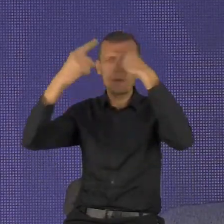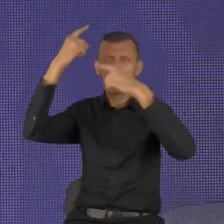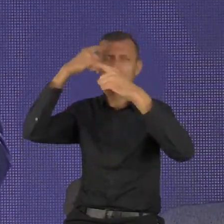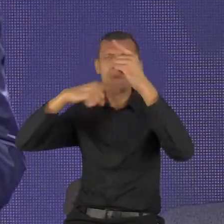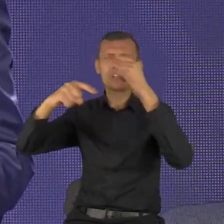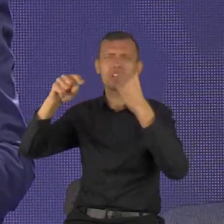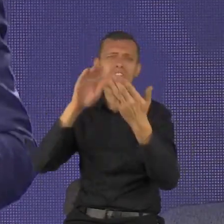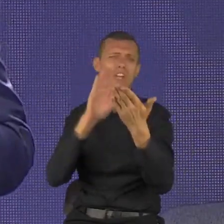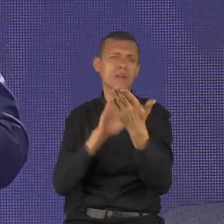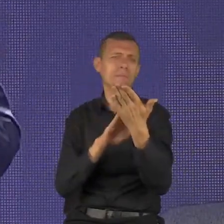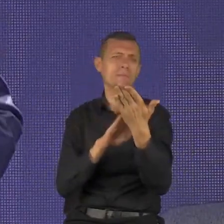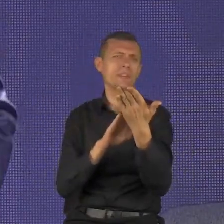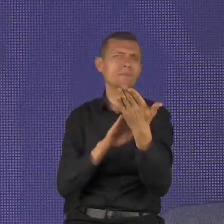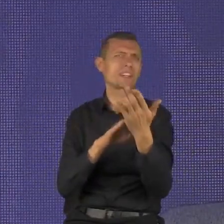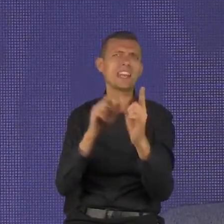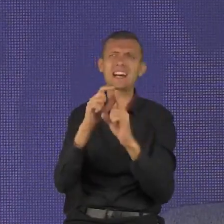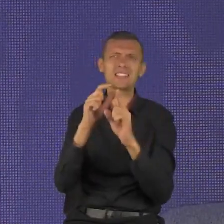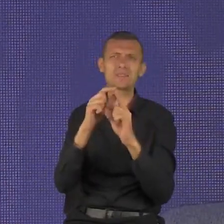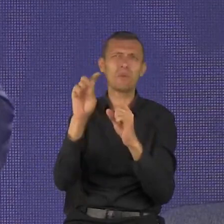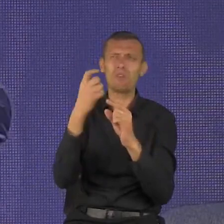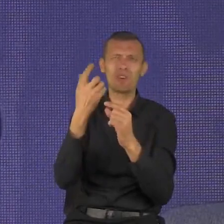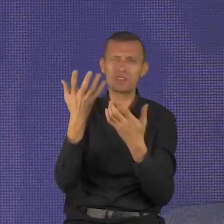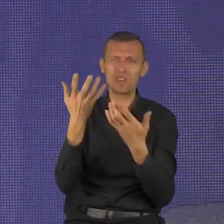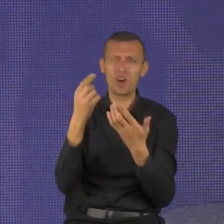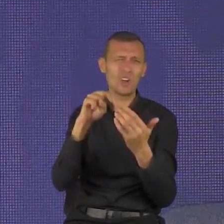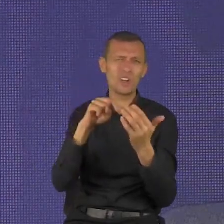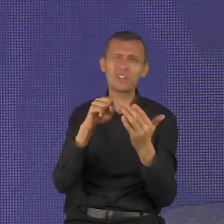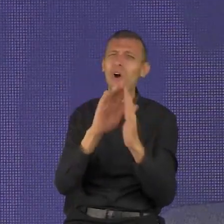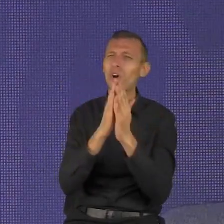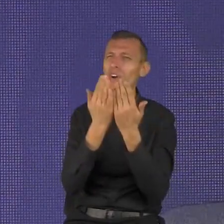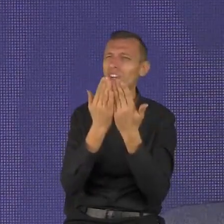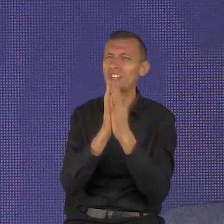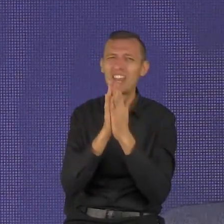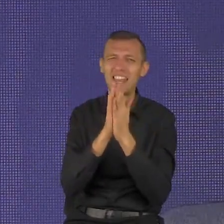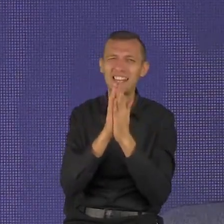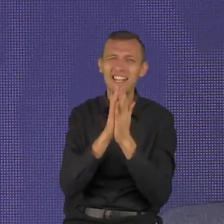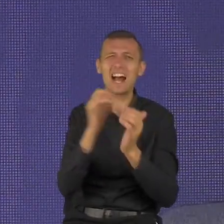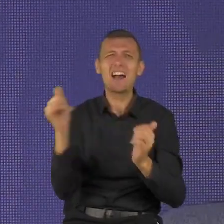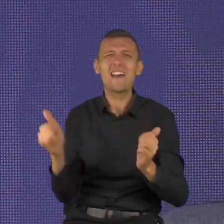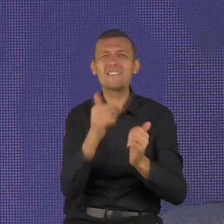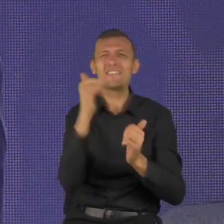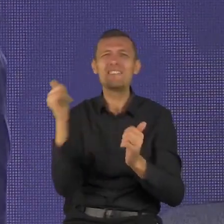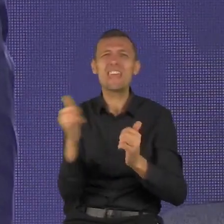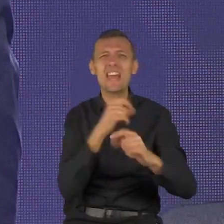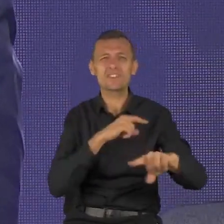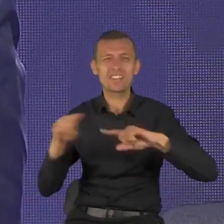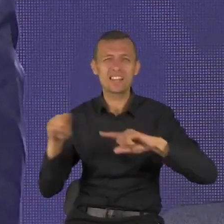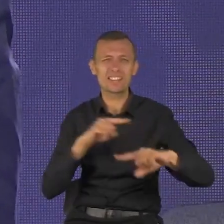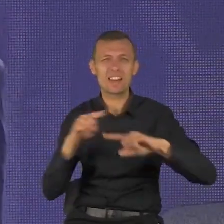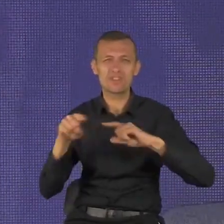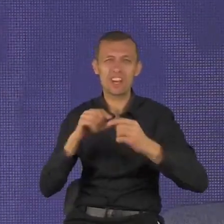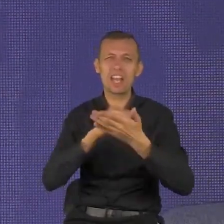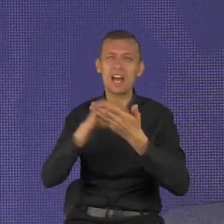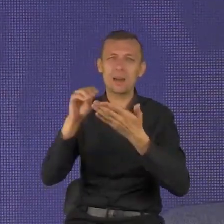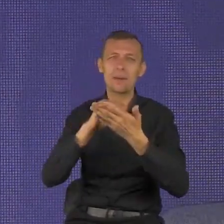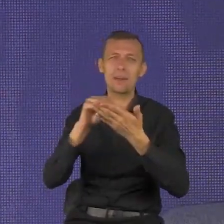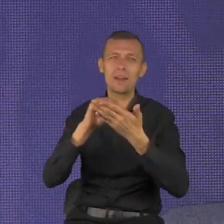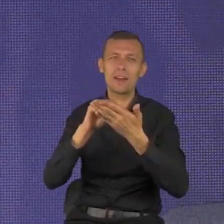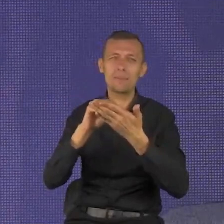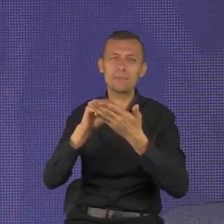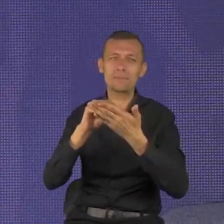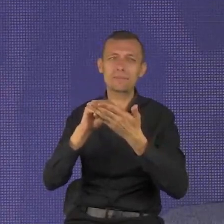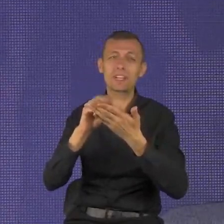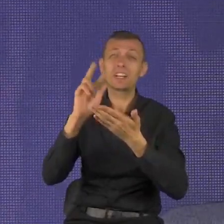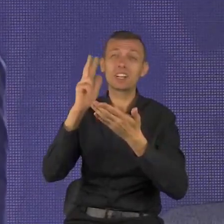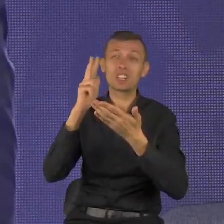ludźmi Bożego Słowa, a to jest księga ponadczasowa, a jej autorem jest konstruktor tego wszystkiego, czyli wszechmocny Bóg. I